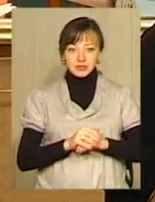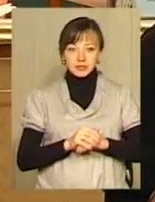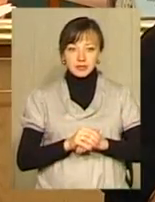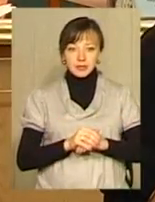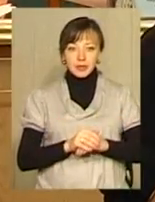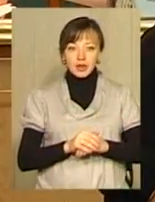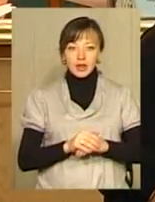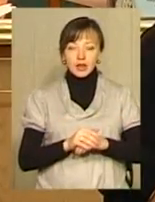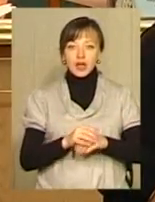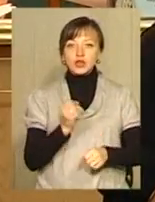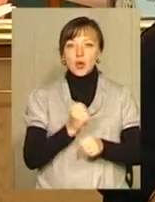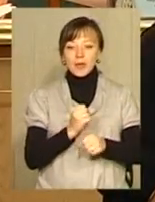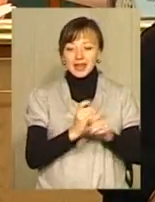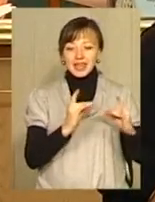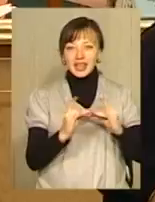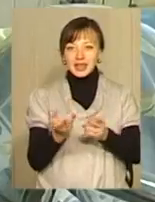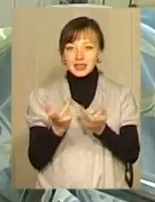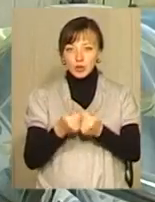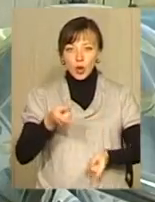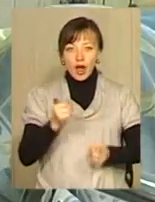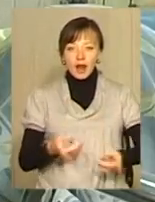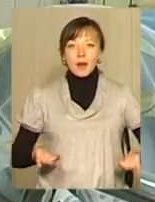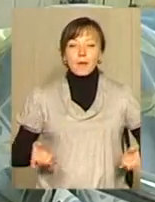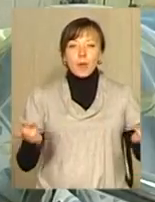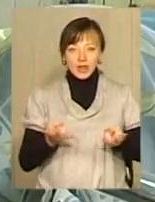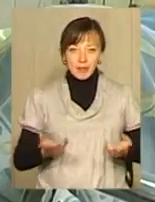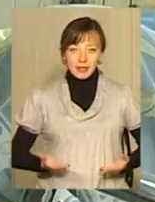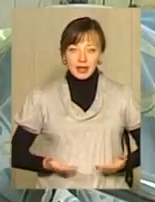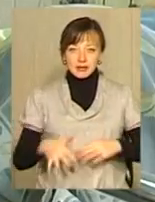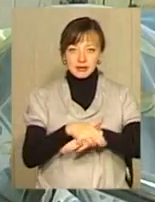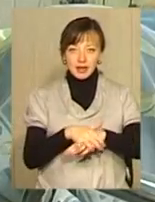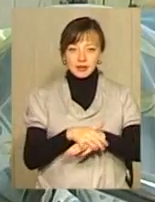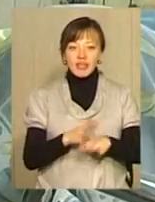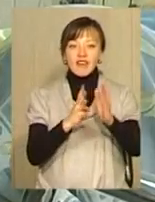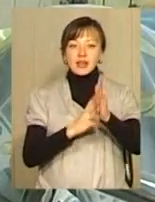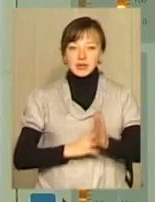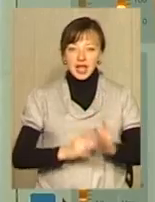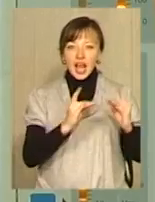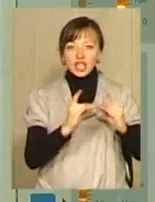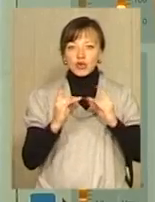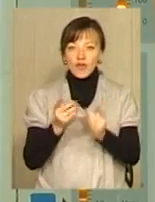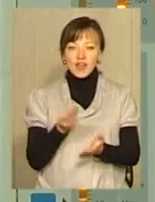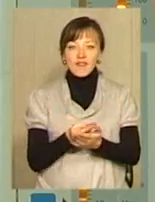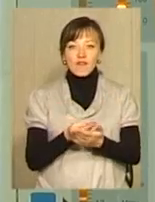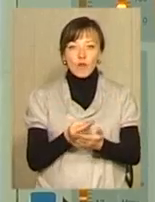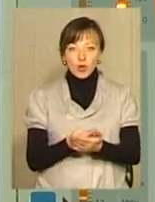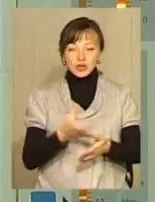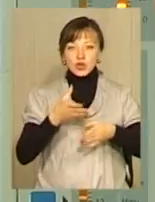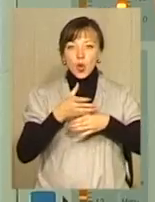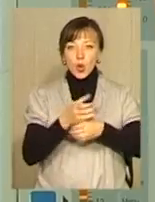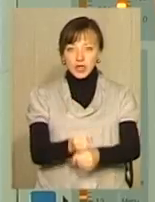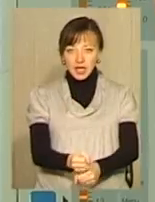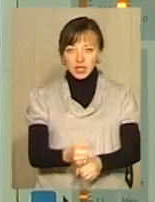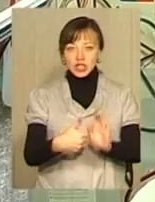з приведенням його до реальних потреб населення. За 9 місяців цього року ліжковий фонд цілодобових стаціонарів у лікарнях скоротили